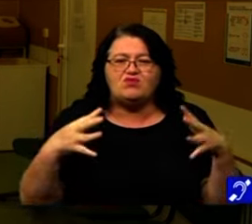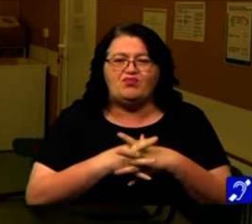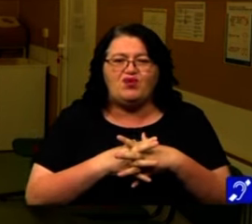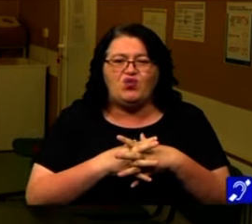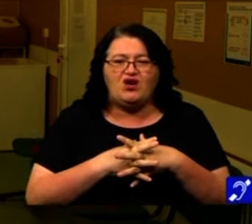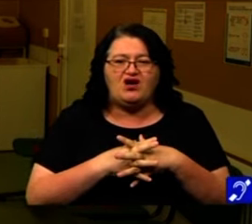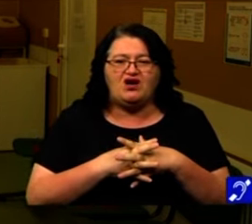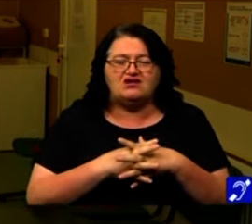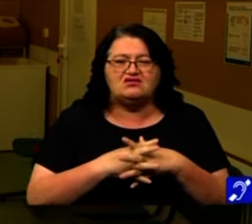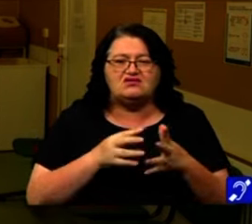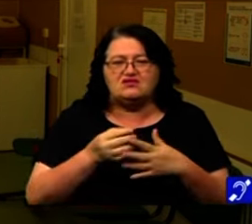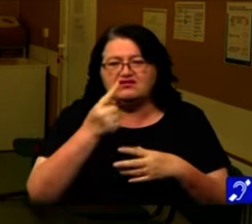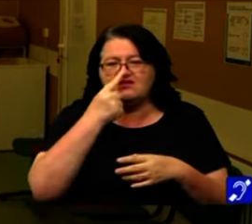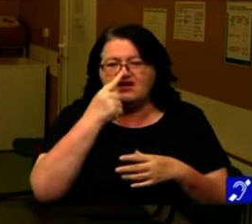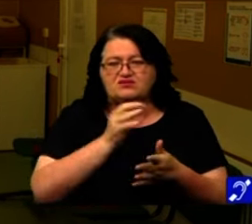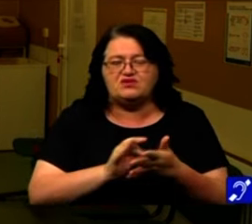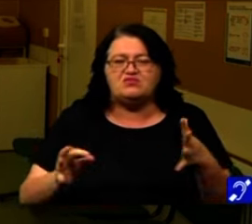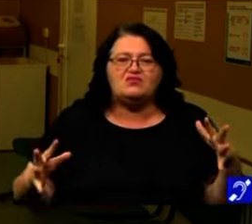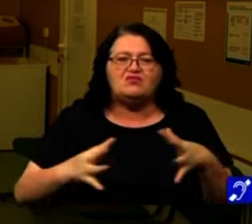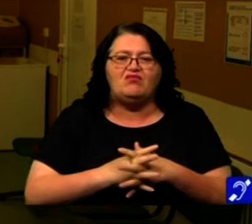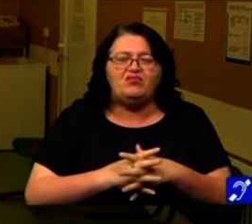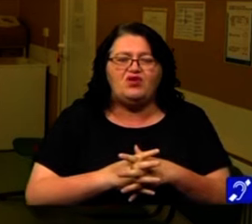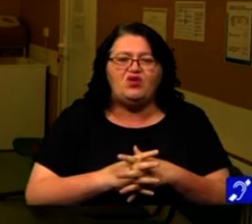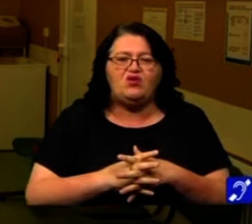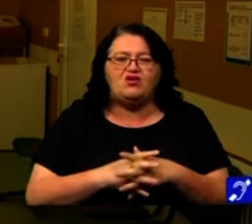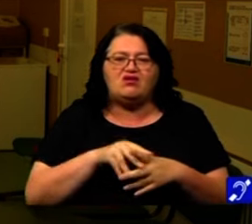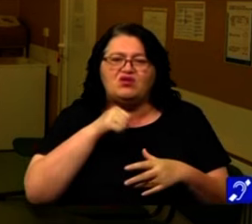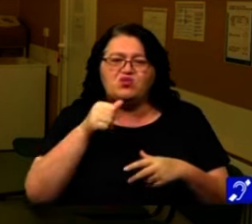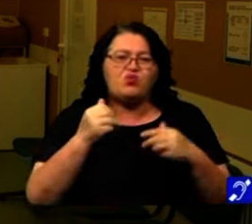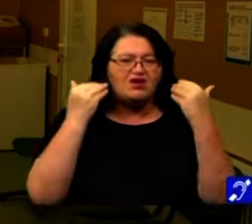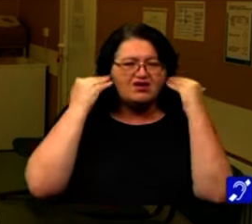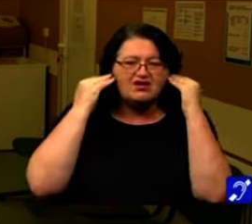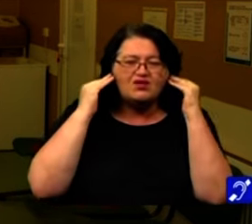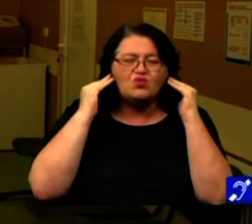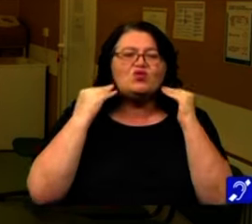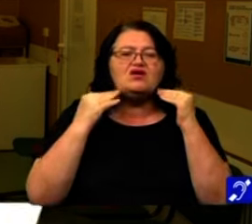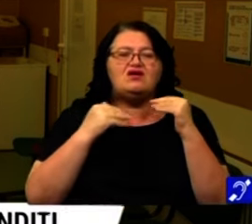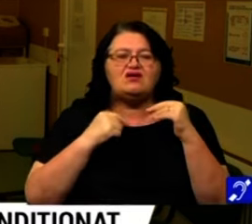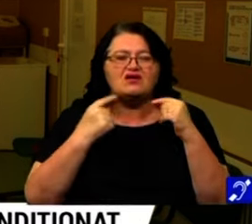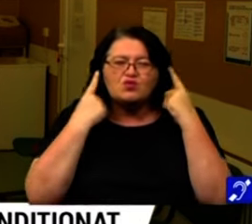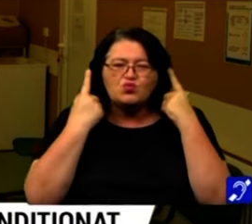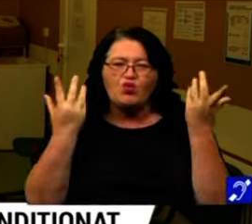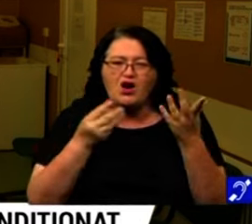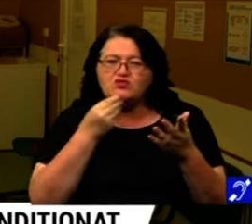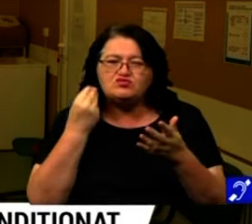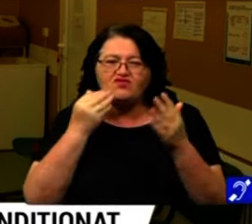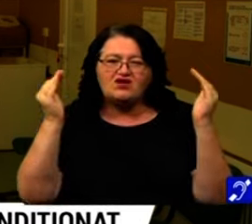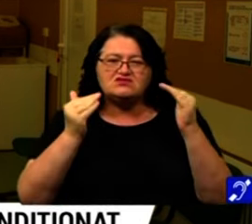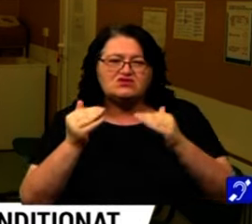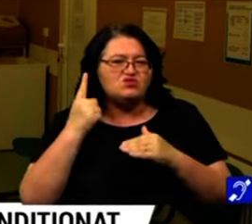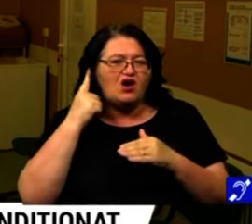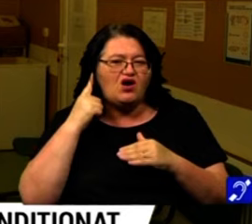nazală, vine cu otalgie, cu hipoacuzie și atunci noi